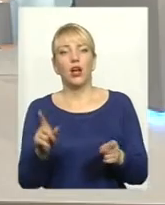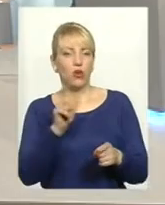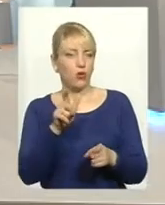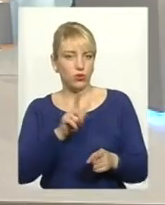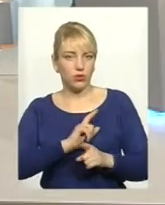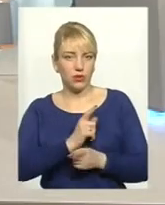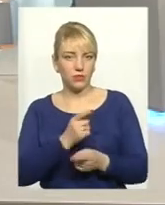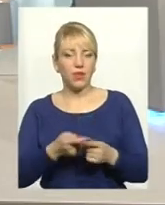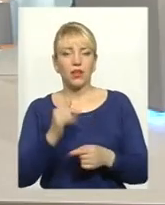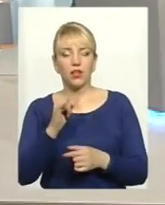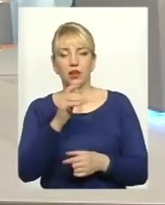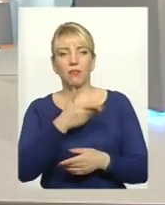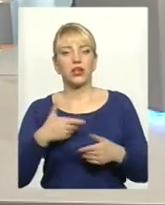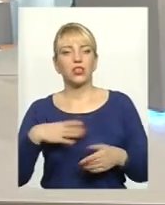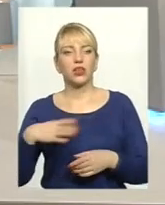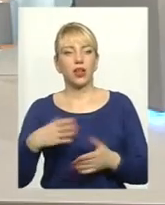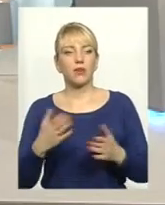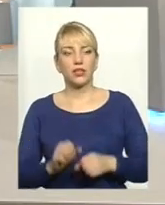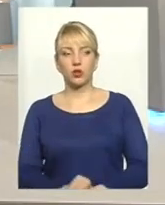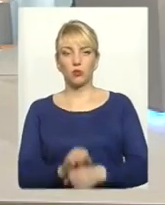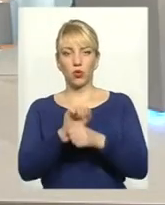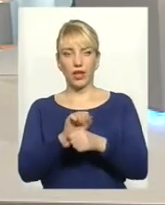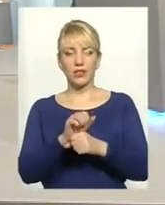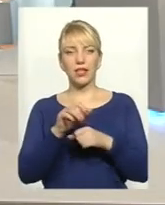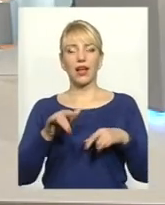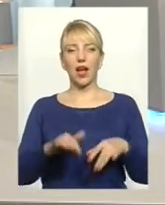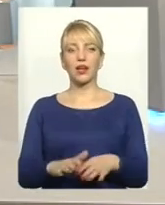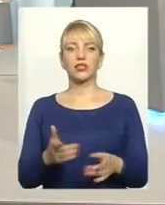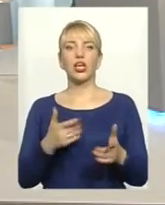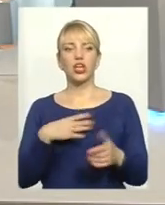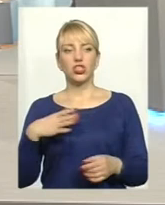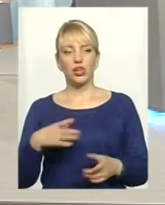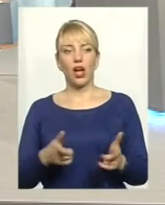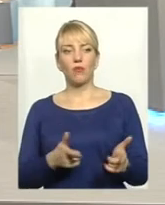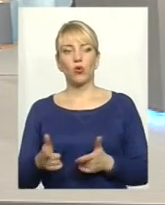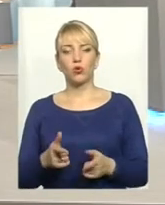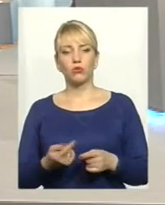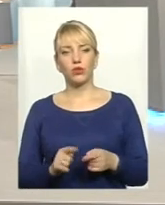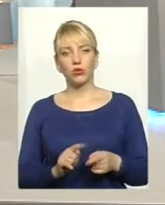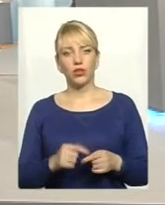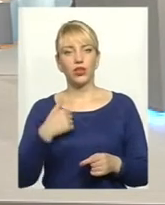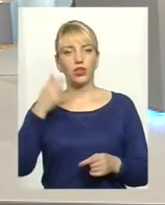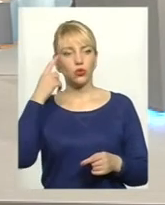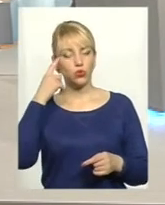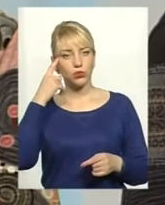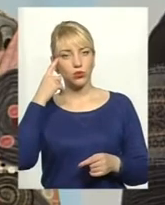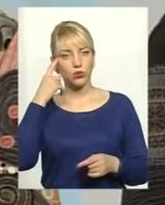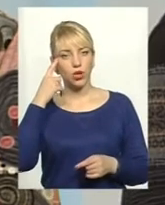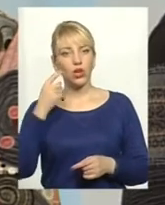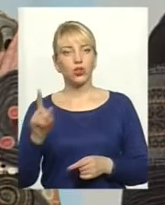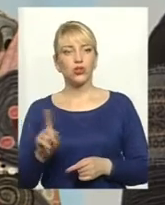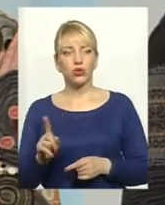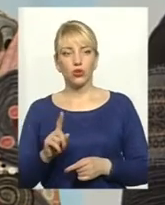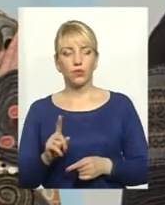вірно. Тому і ми чекаємо якихось протестних акцій, і чекаємо, і готуємося до них. І я думаю, що